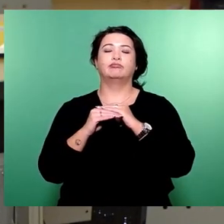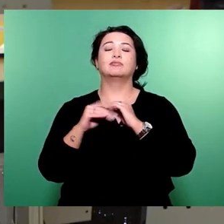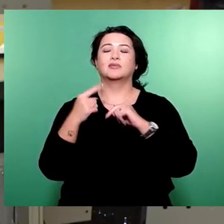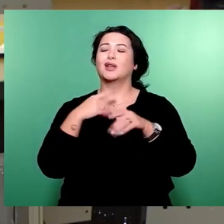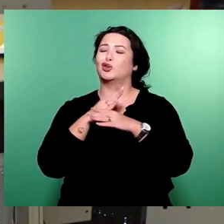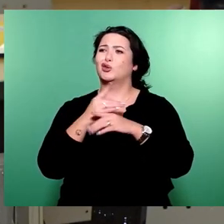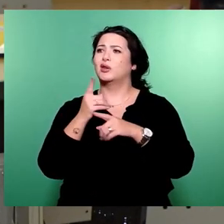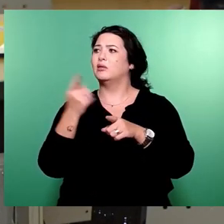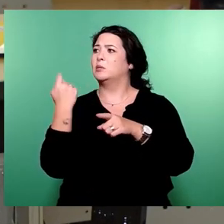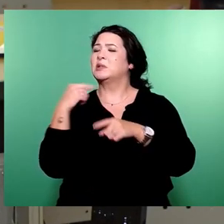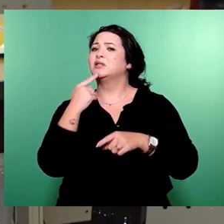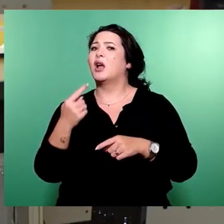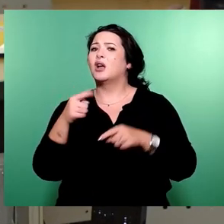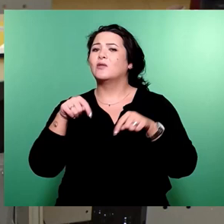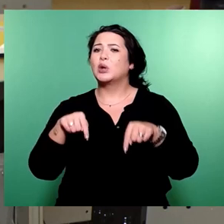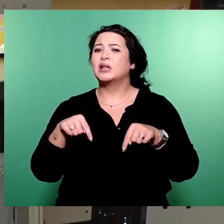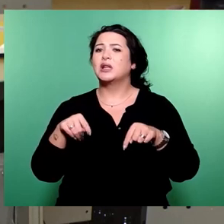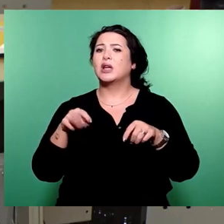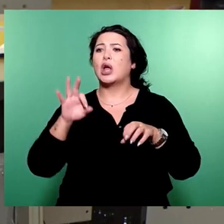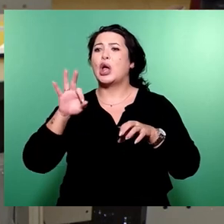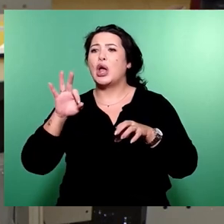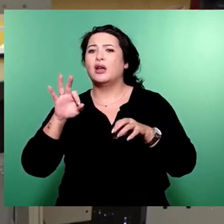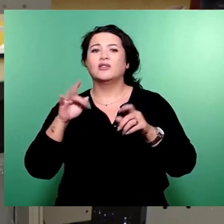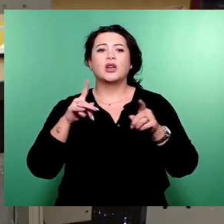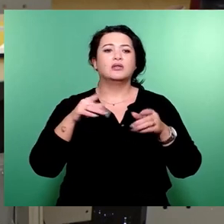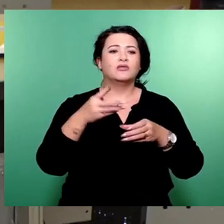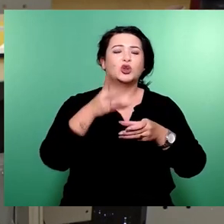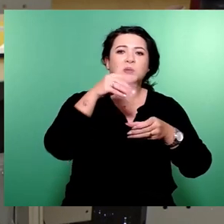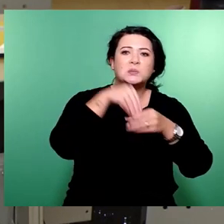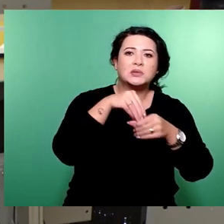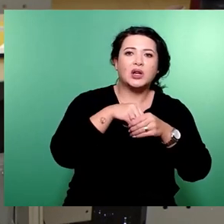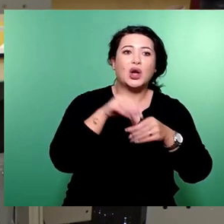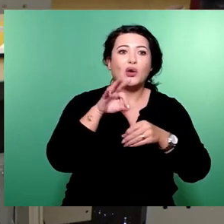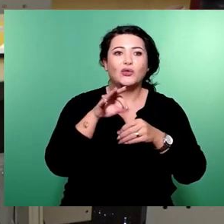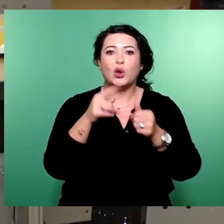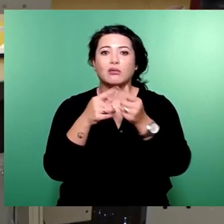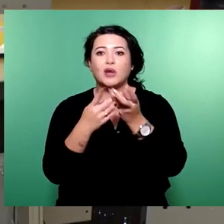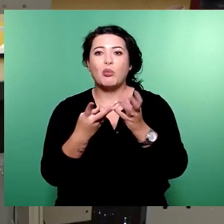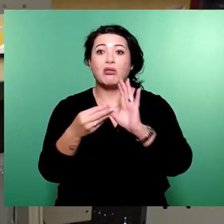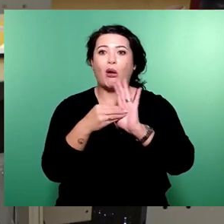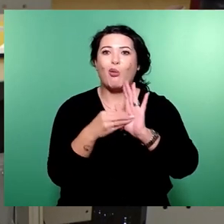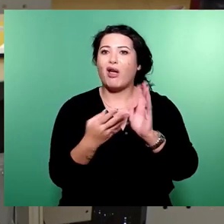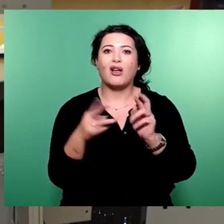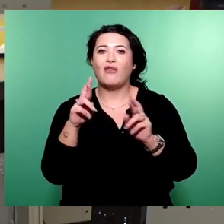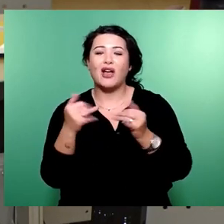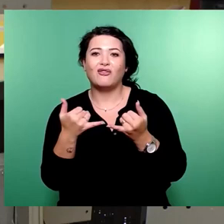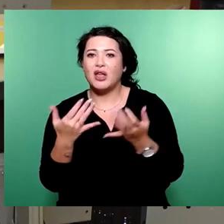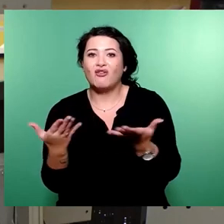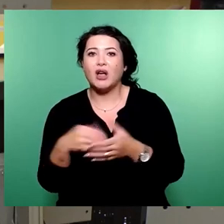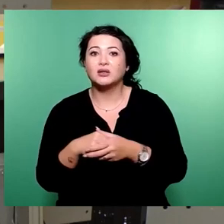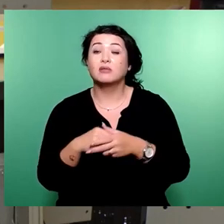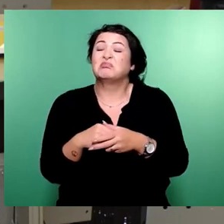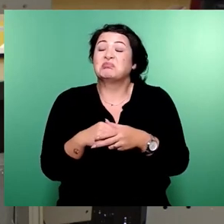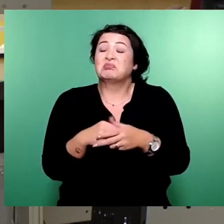worden, was angeblich für wem alles drin steht. Ich weiß nicht, ob für mich auch was dabei ist. Ich sage mal, die Dinge, über die ich mich besonders gefreut